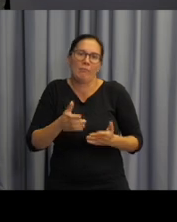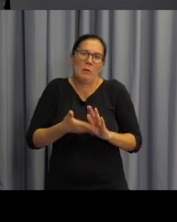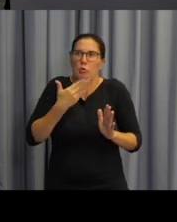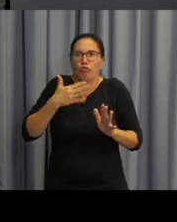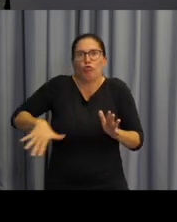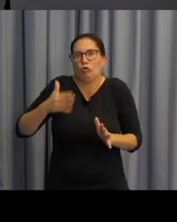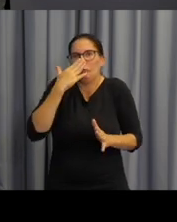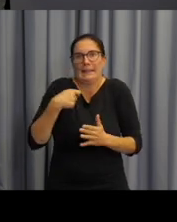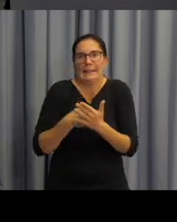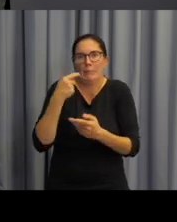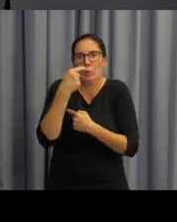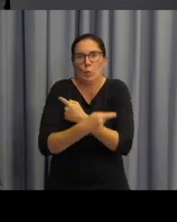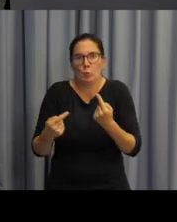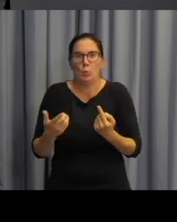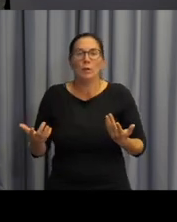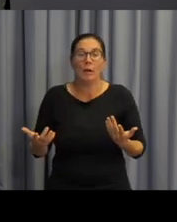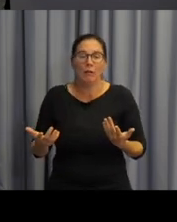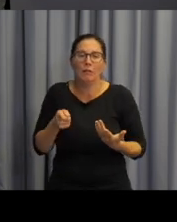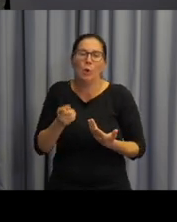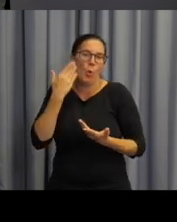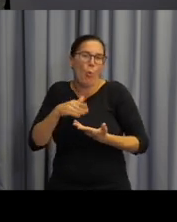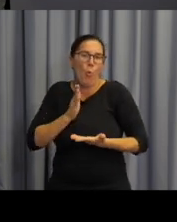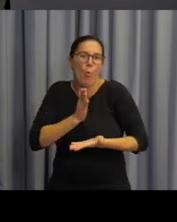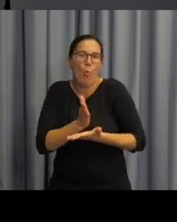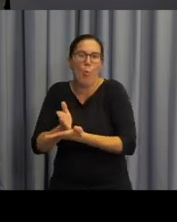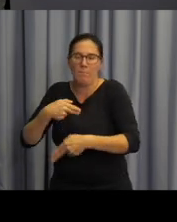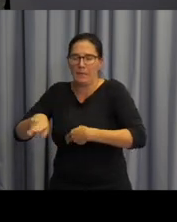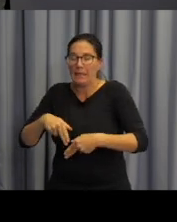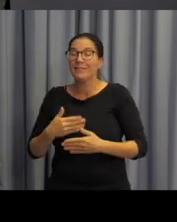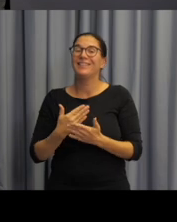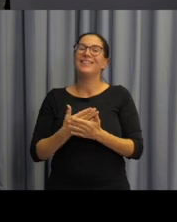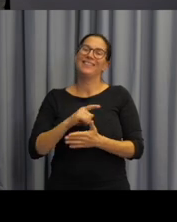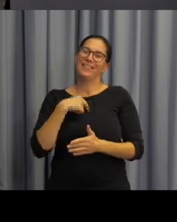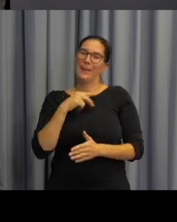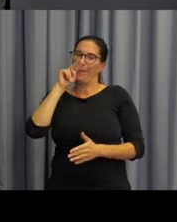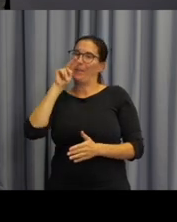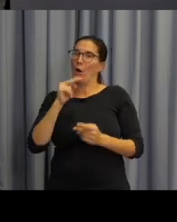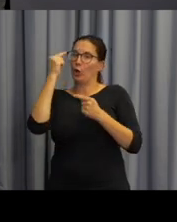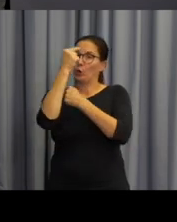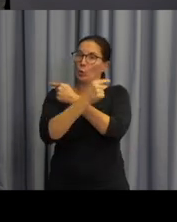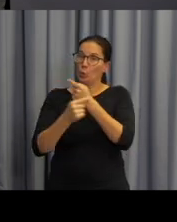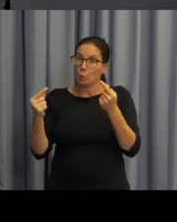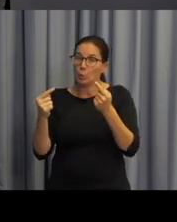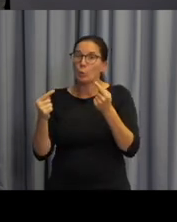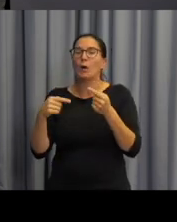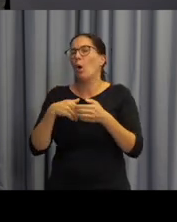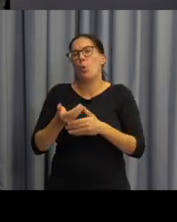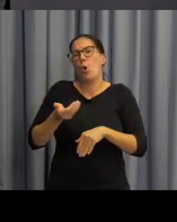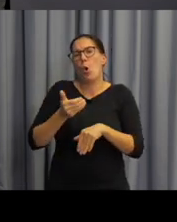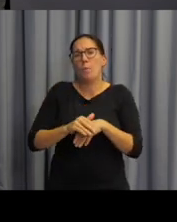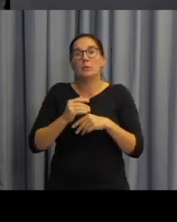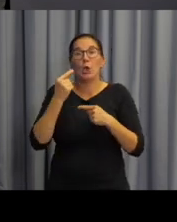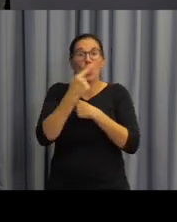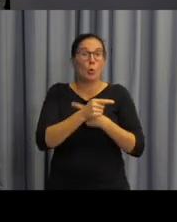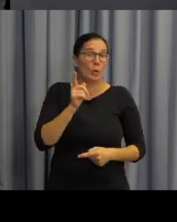jsme se rozhodli pojímat kulturu v nejširším slova smyslu a to jak kulturu neslyšících Čechů, tak